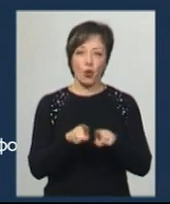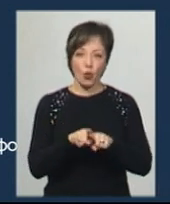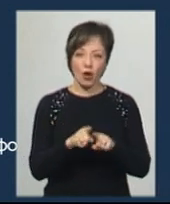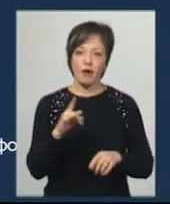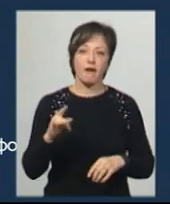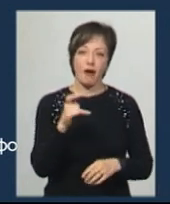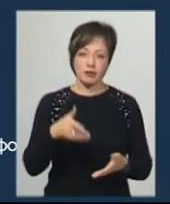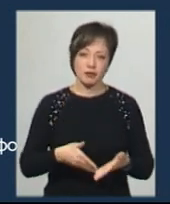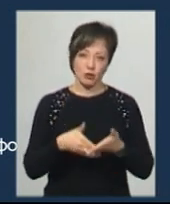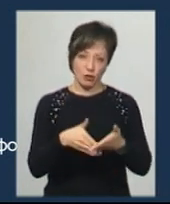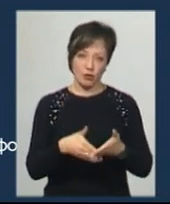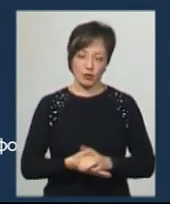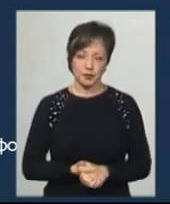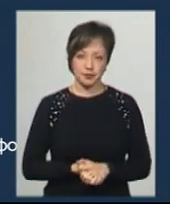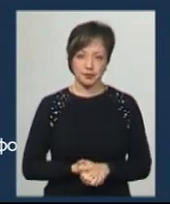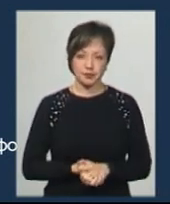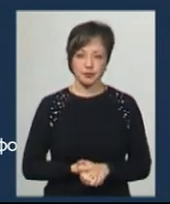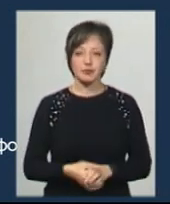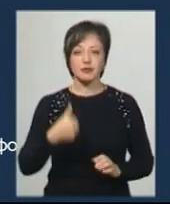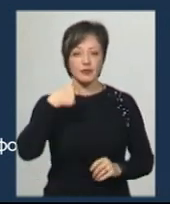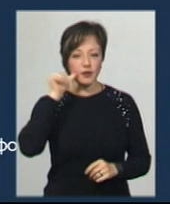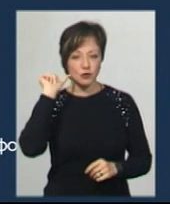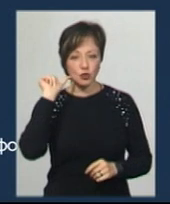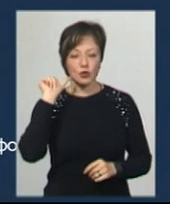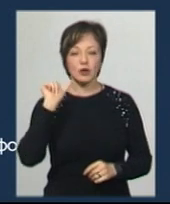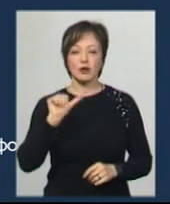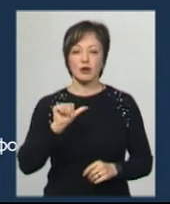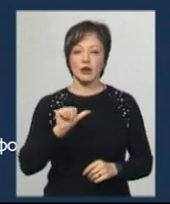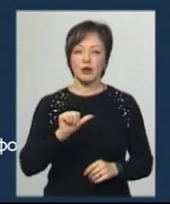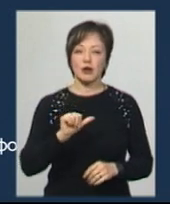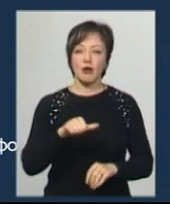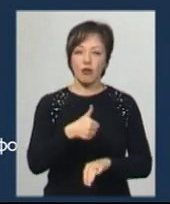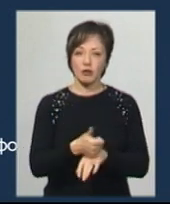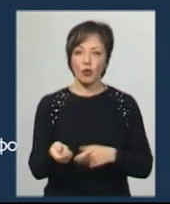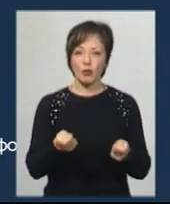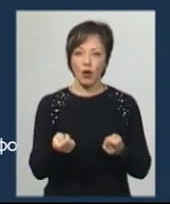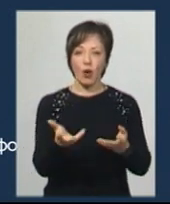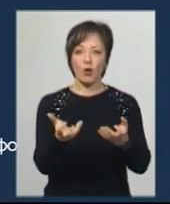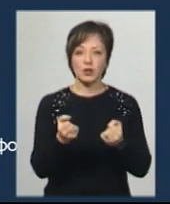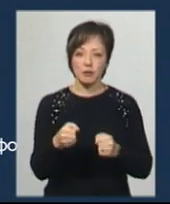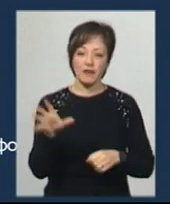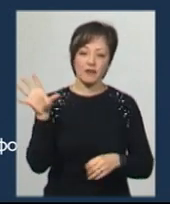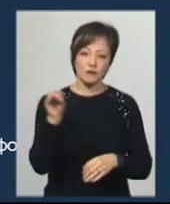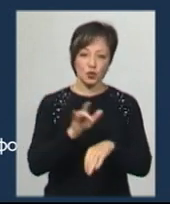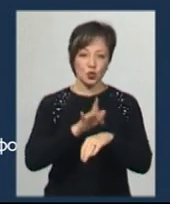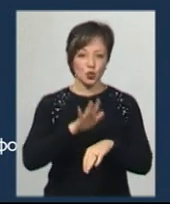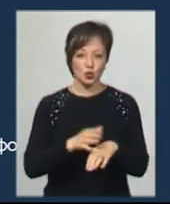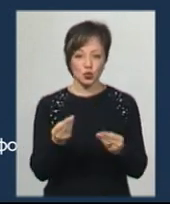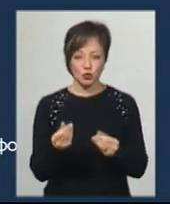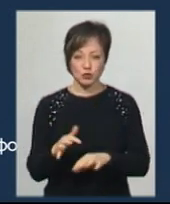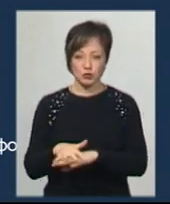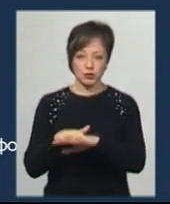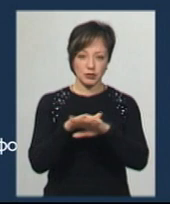одноразової виплати. Вчора управління отримало усю суму грошей